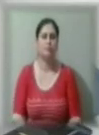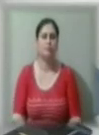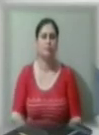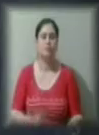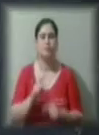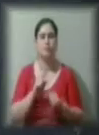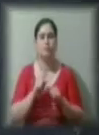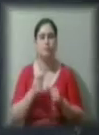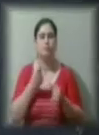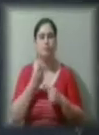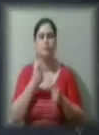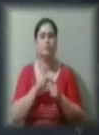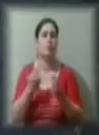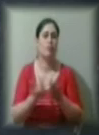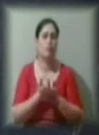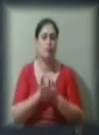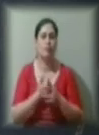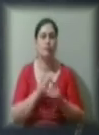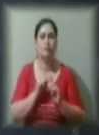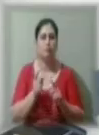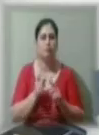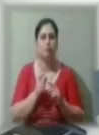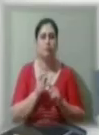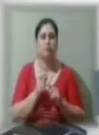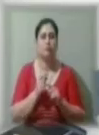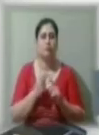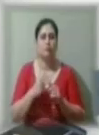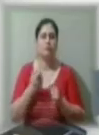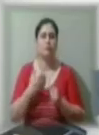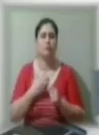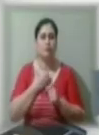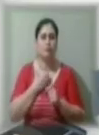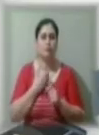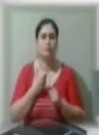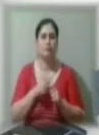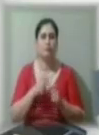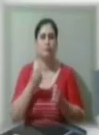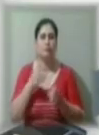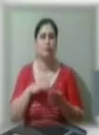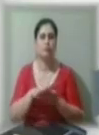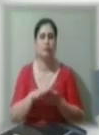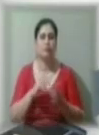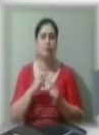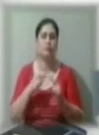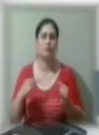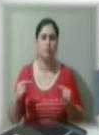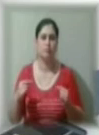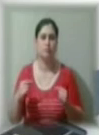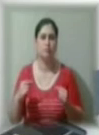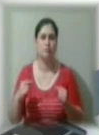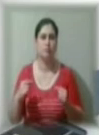нове, дуже страшно. Це просто прокат стола для